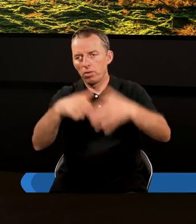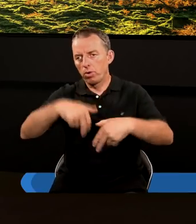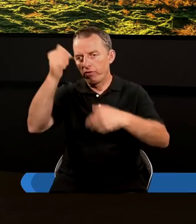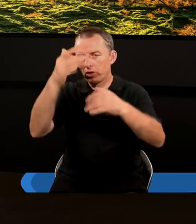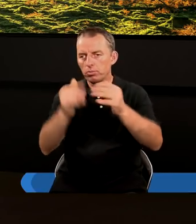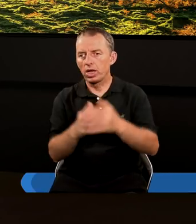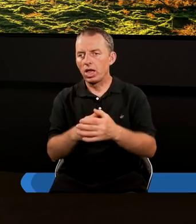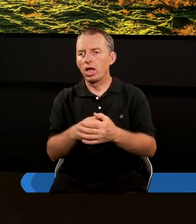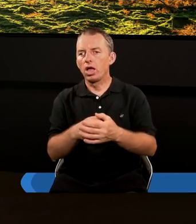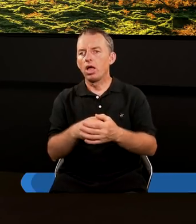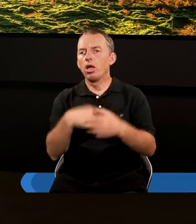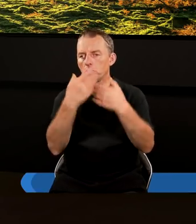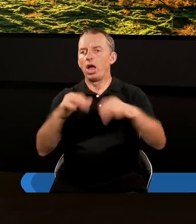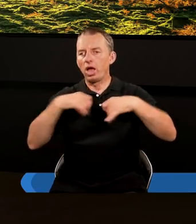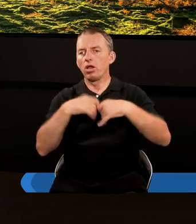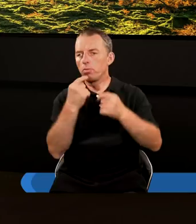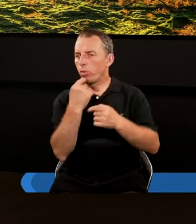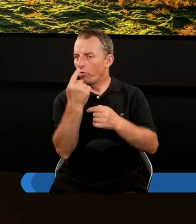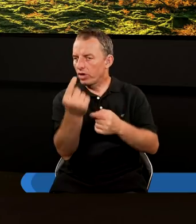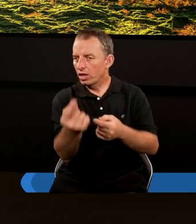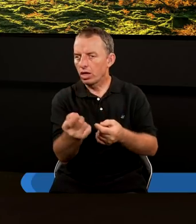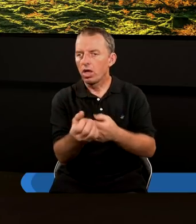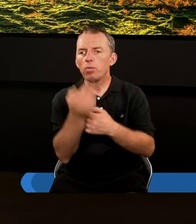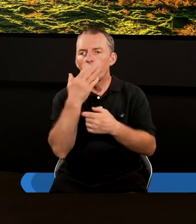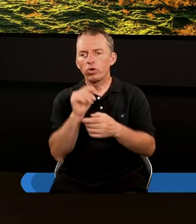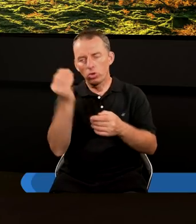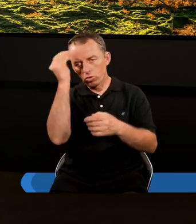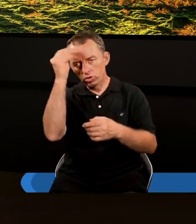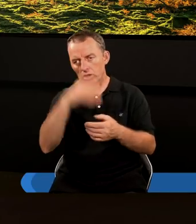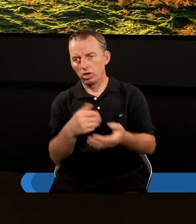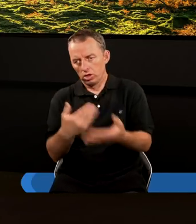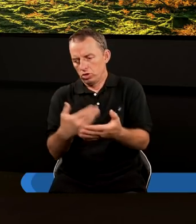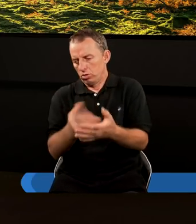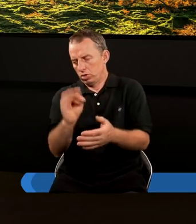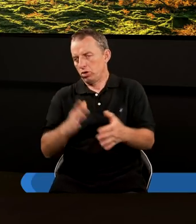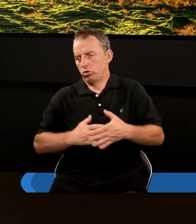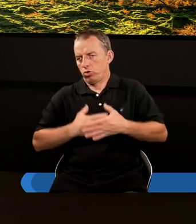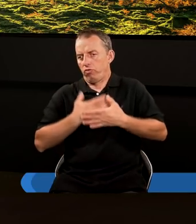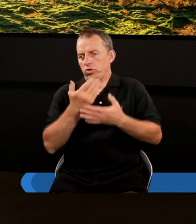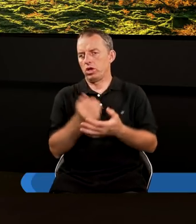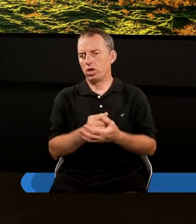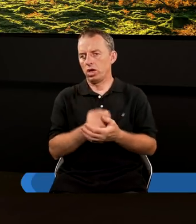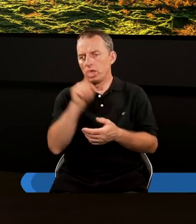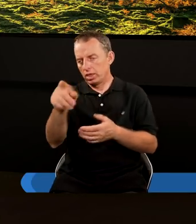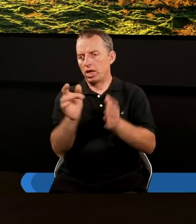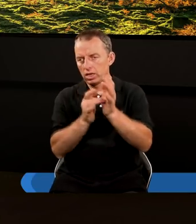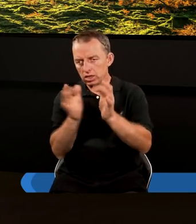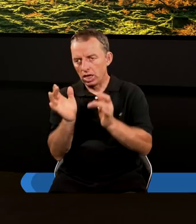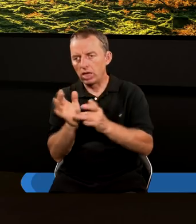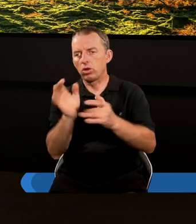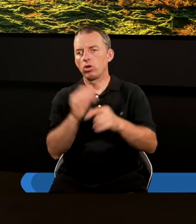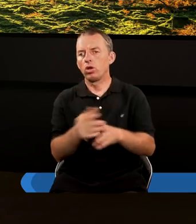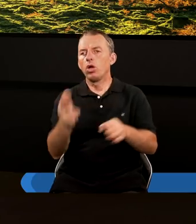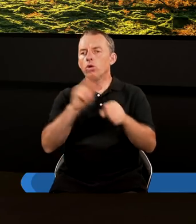wstąpienie. Tam dwaj aniołowie pojawiają się i mówią do uczniów, czemu się tak dziwicie, czemu ten Jezus,